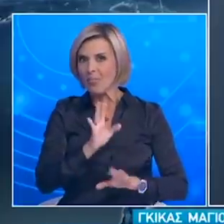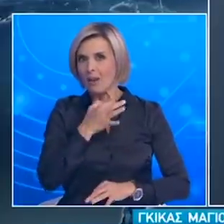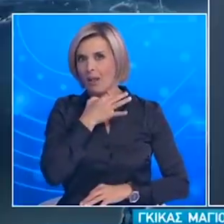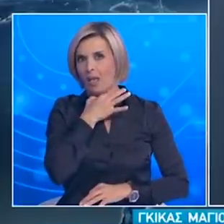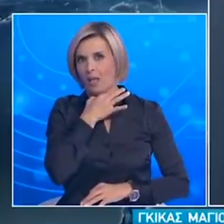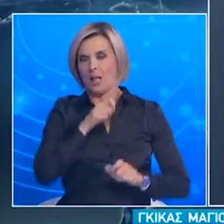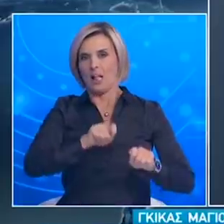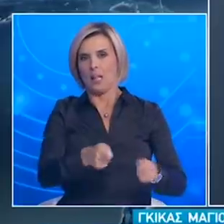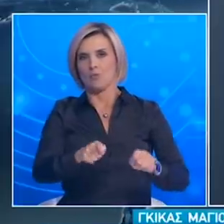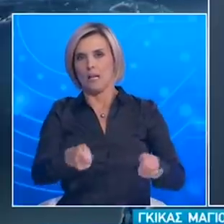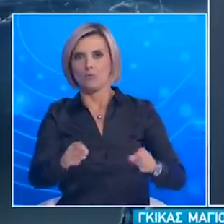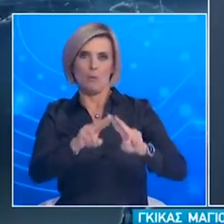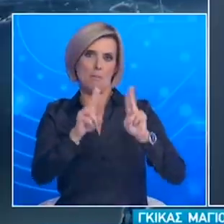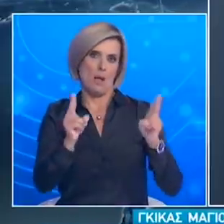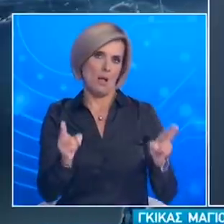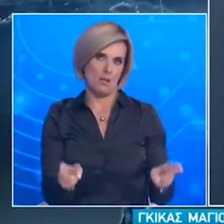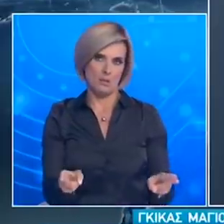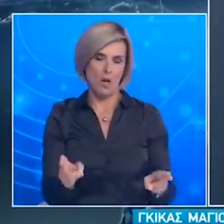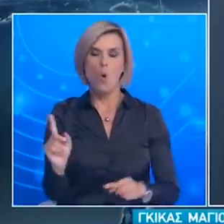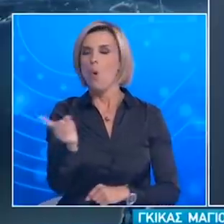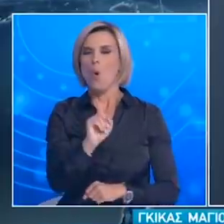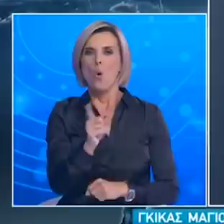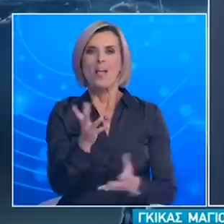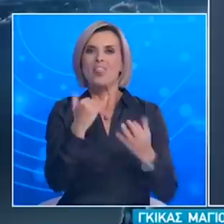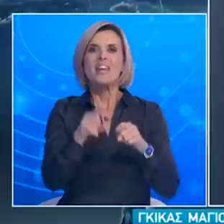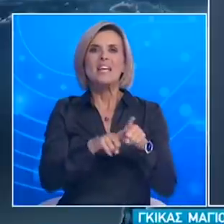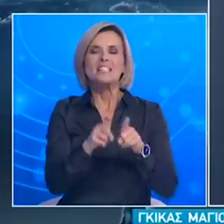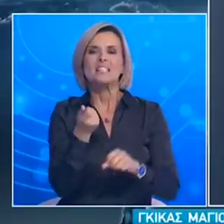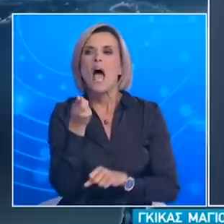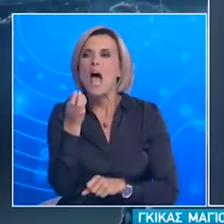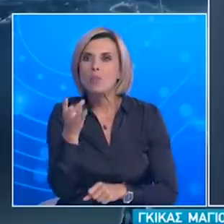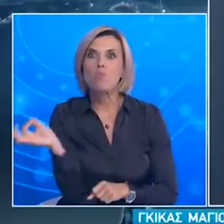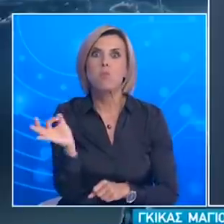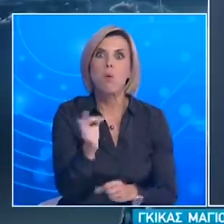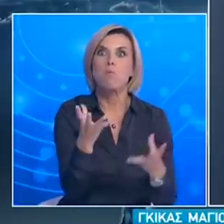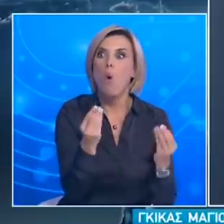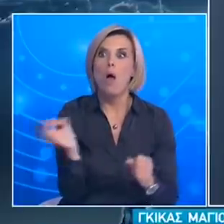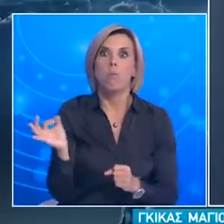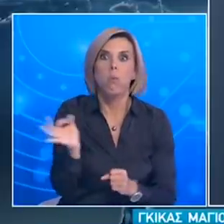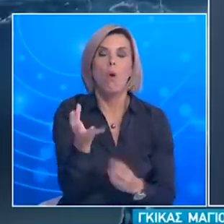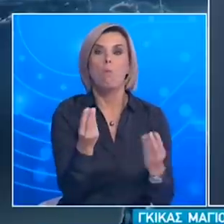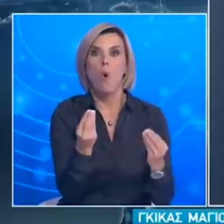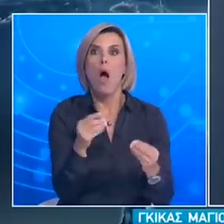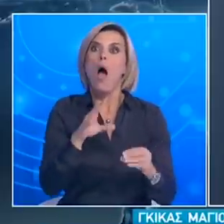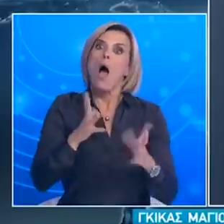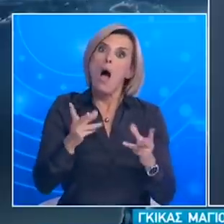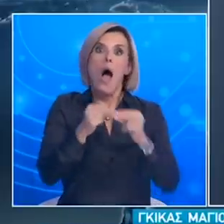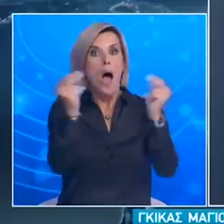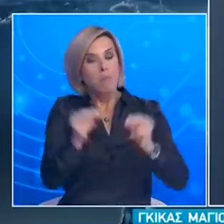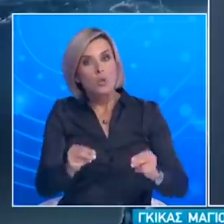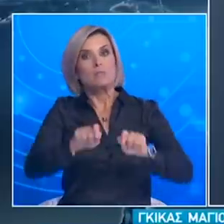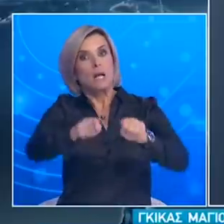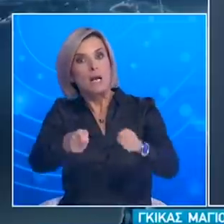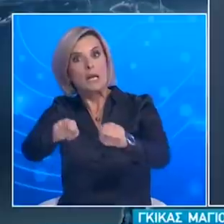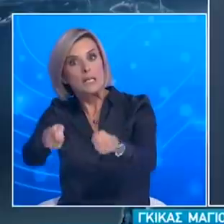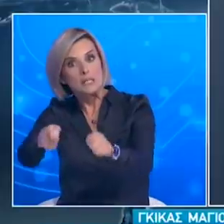δεν είναι θέμα αριθμού κρούσματων το έχω πει πολλές φορές μπορεί να έχουμε σε μια περιοχή 50 κρούσματα τα